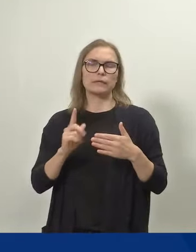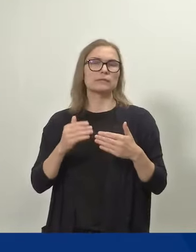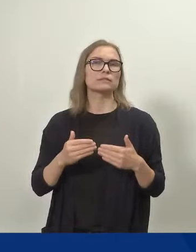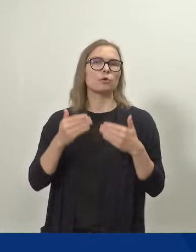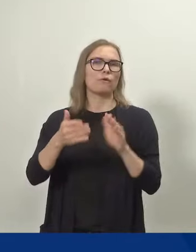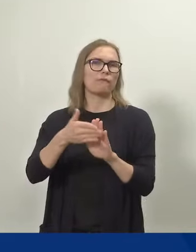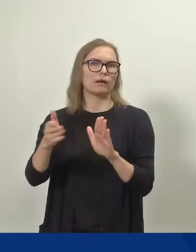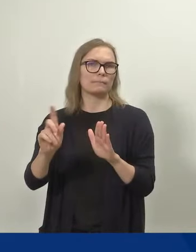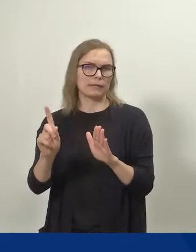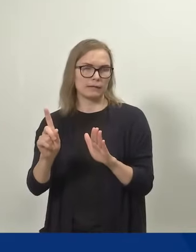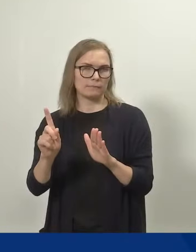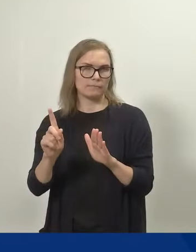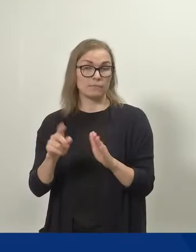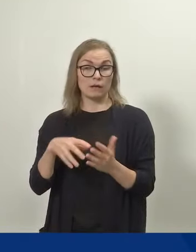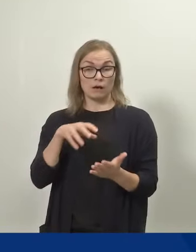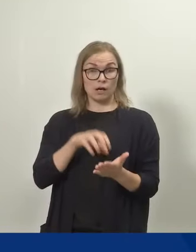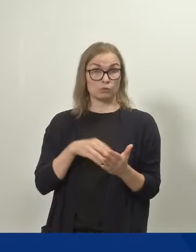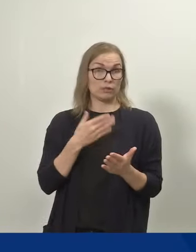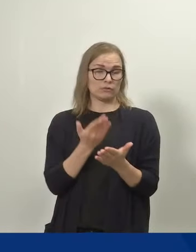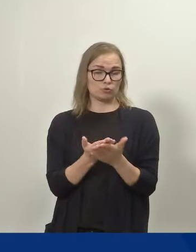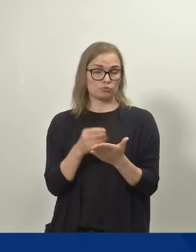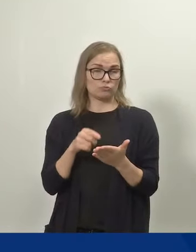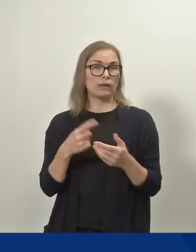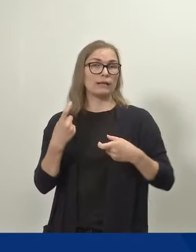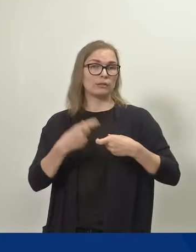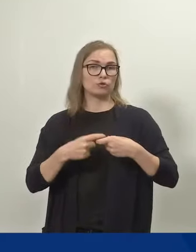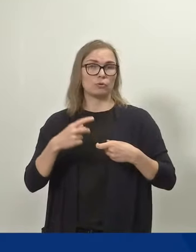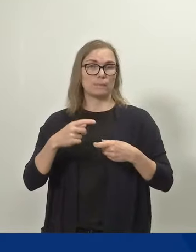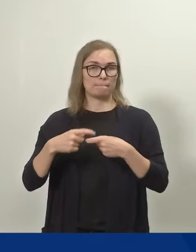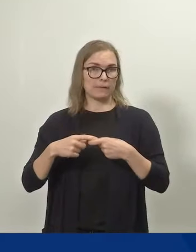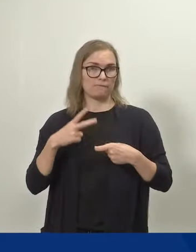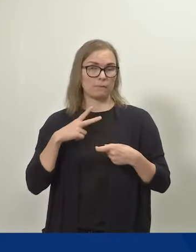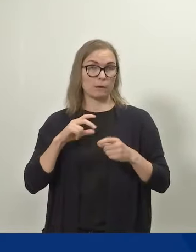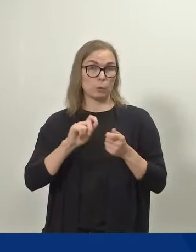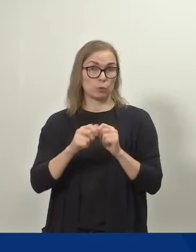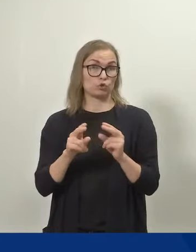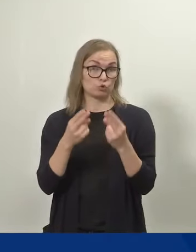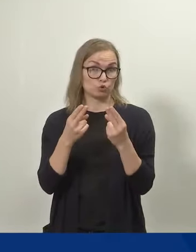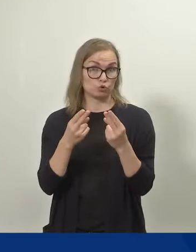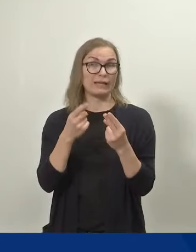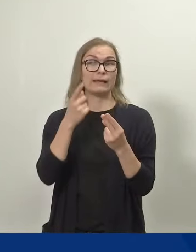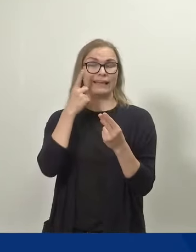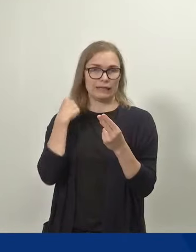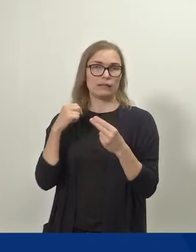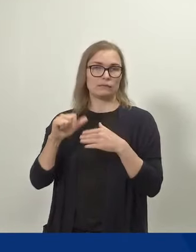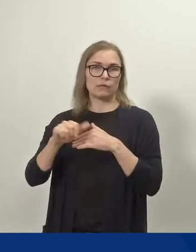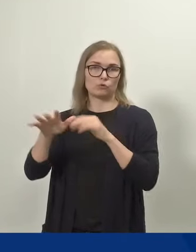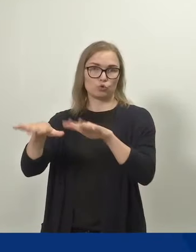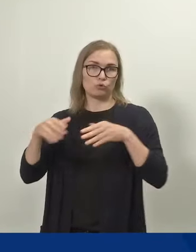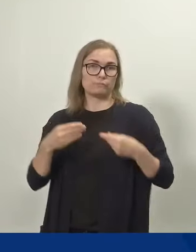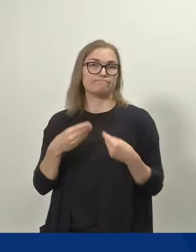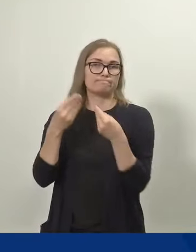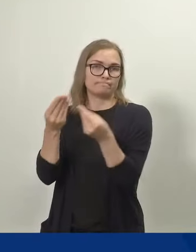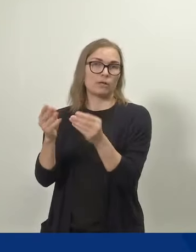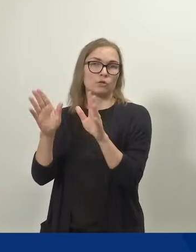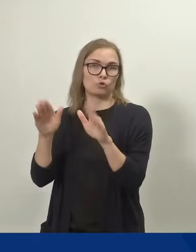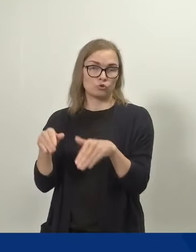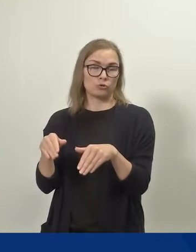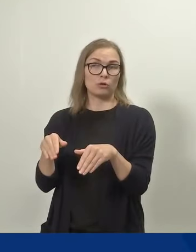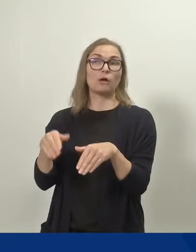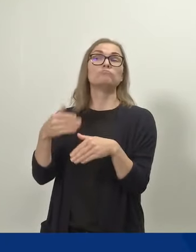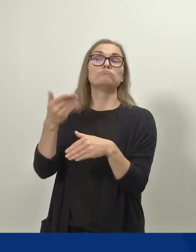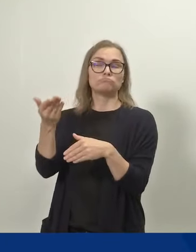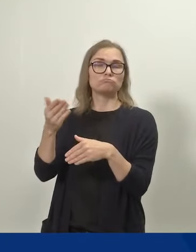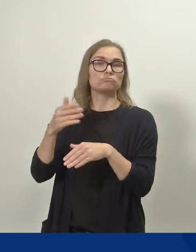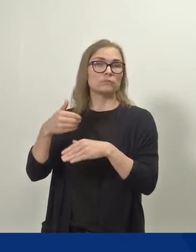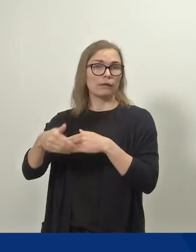hallituksen esitys koskien perhevapaauudistusta on eilen annettu eduskunnalle. Ja käsittely jatkuu